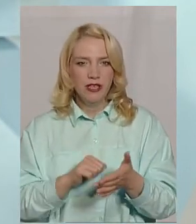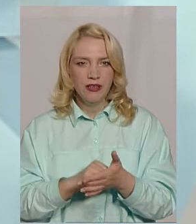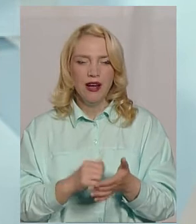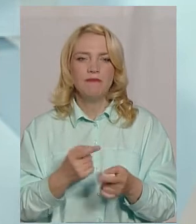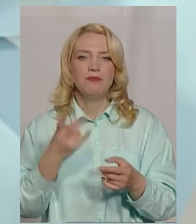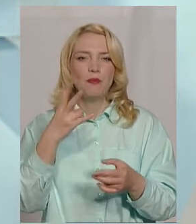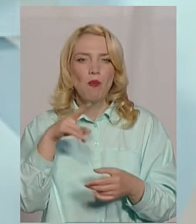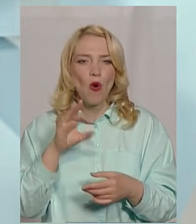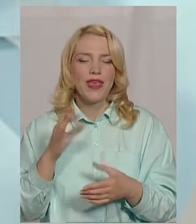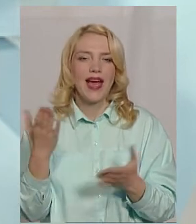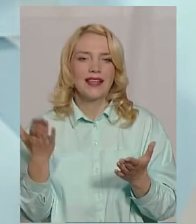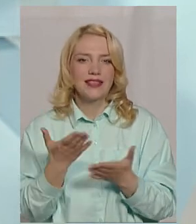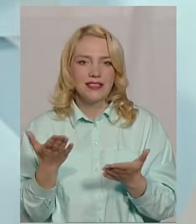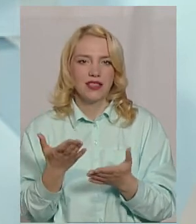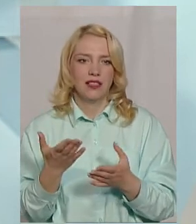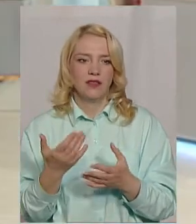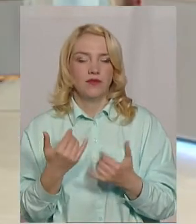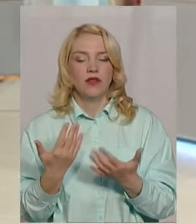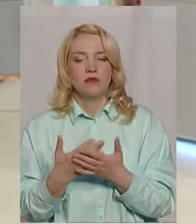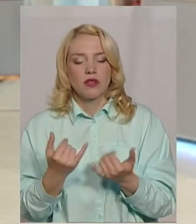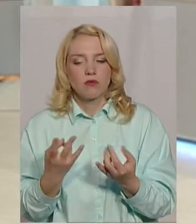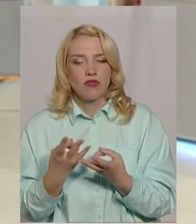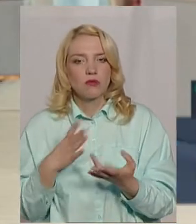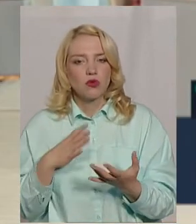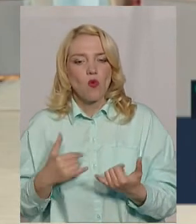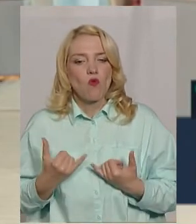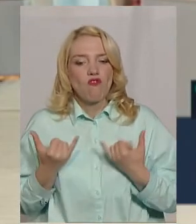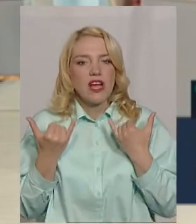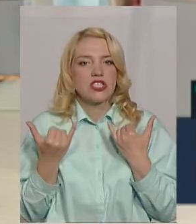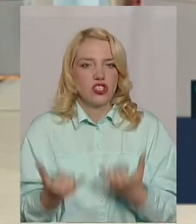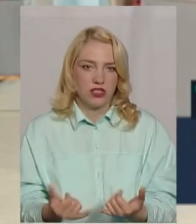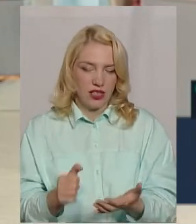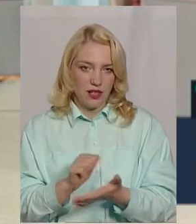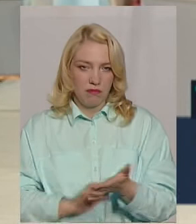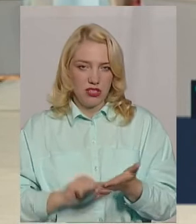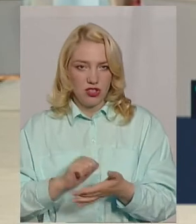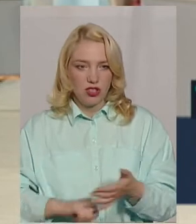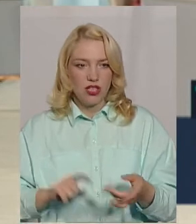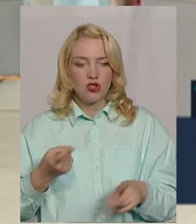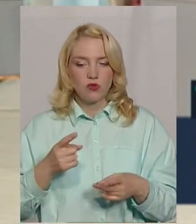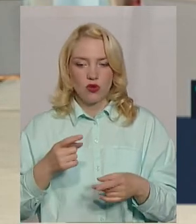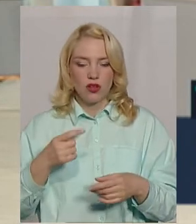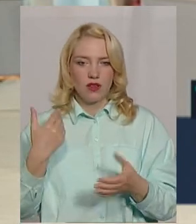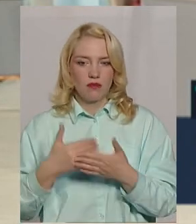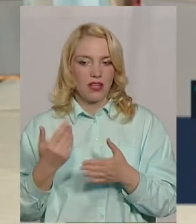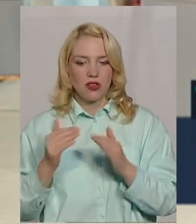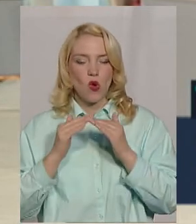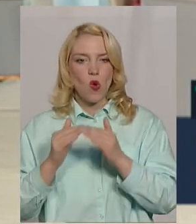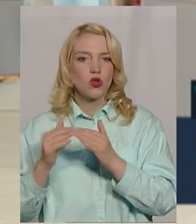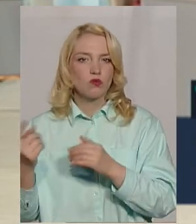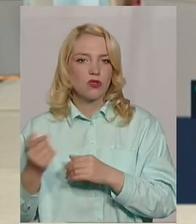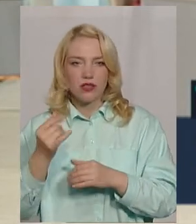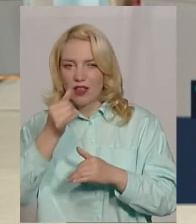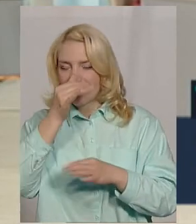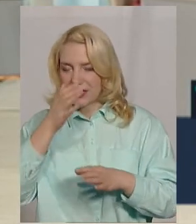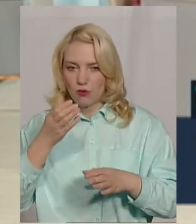уважительна причина, по якій господарство не змогло застрахуватися. Бо